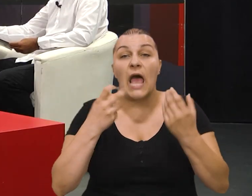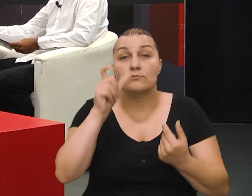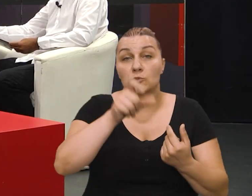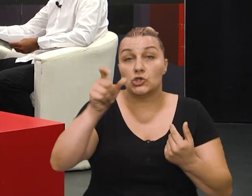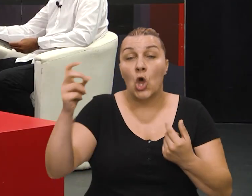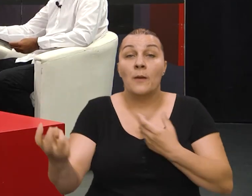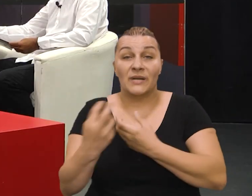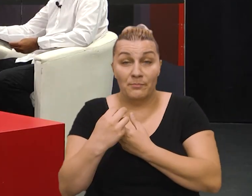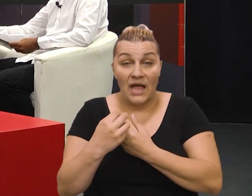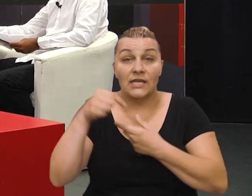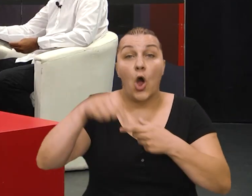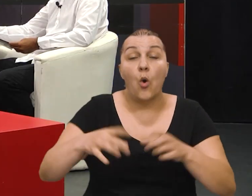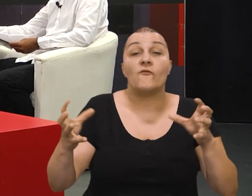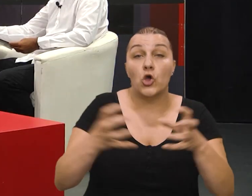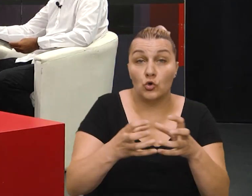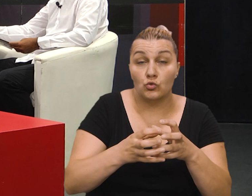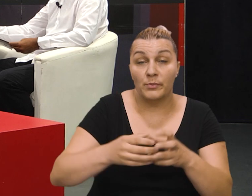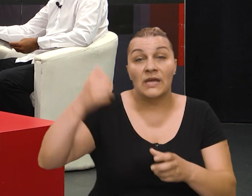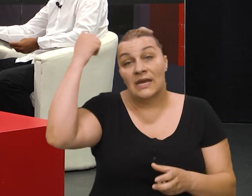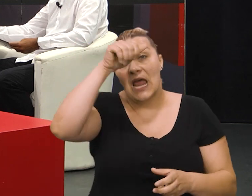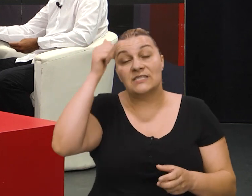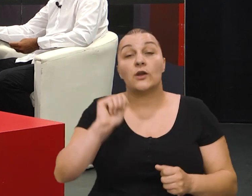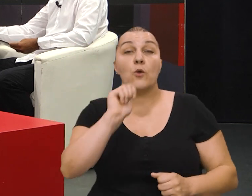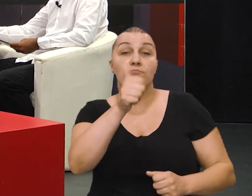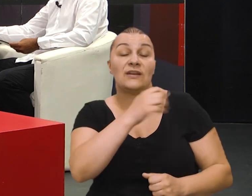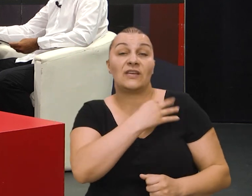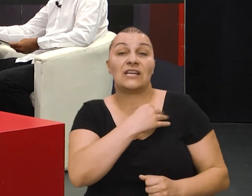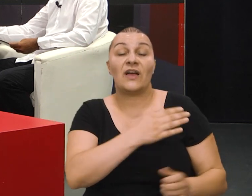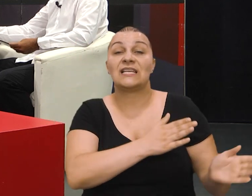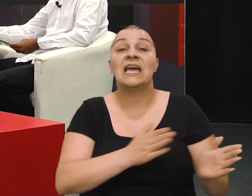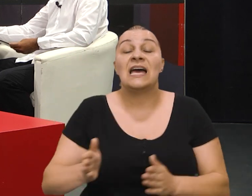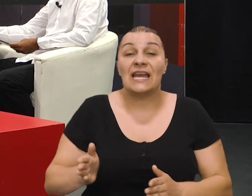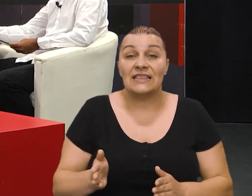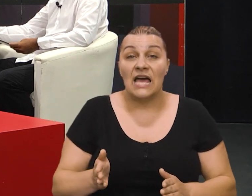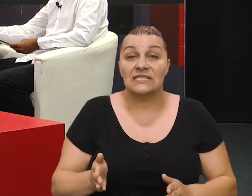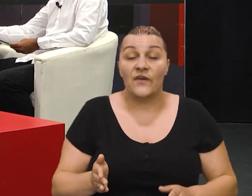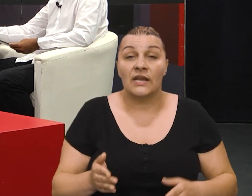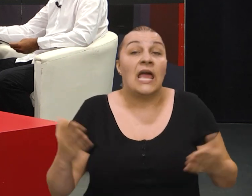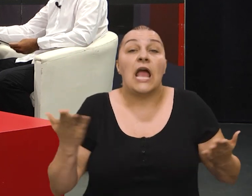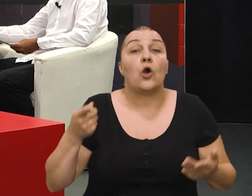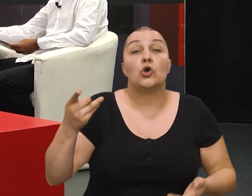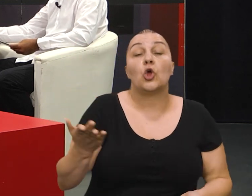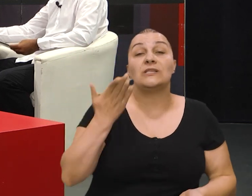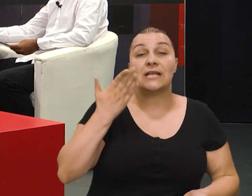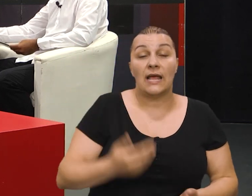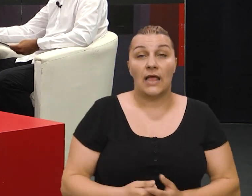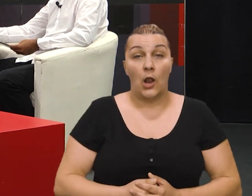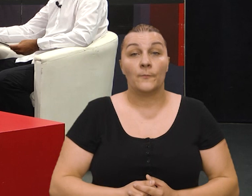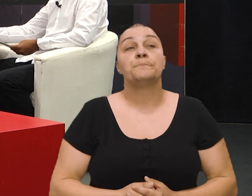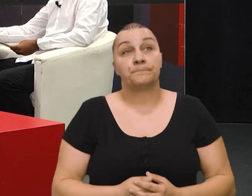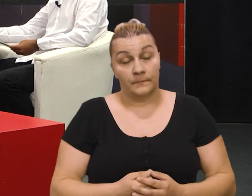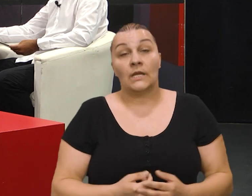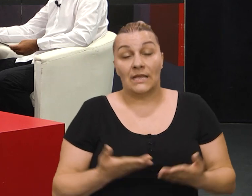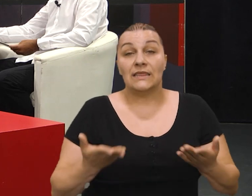pripadnika u toj grupi nazvanoj prvi Hrvatski redastvenih. Kako je to tada izgledalo?